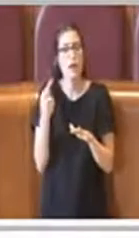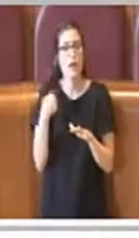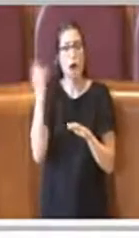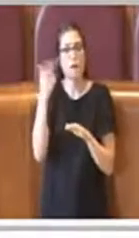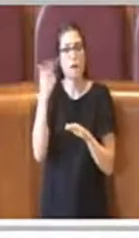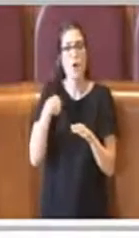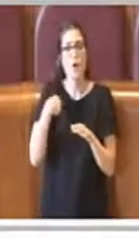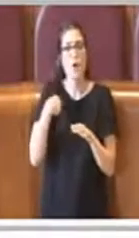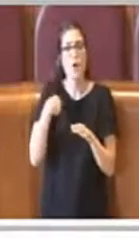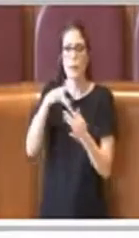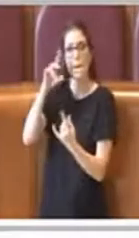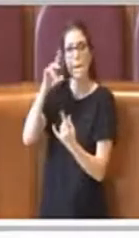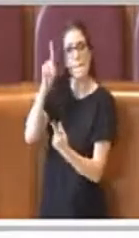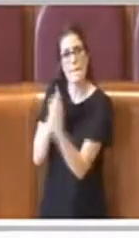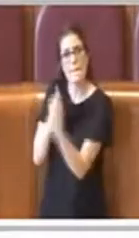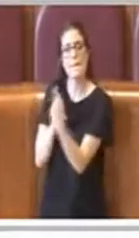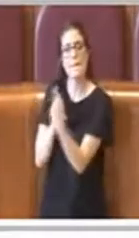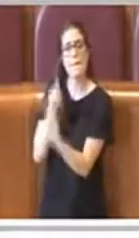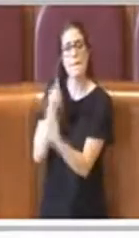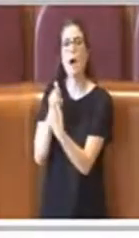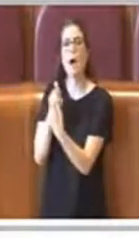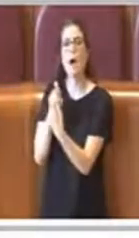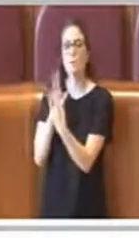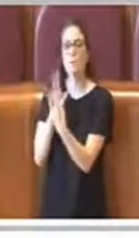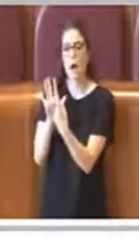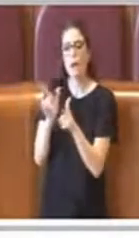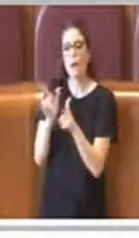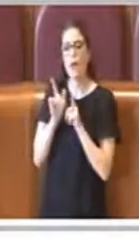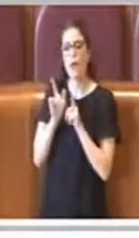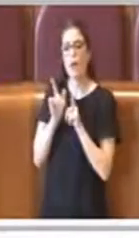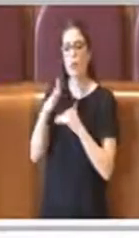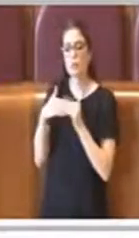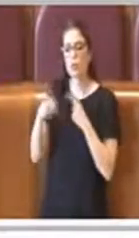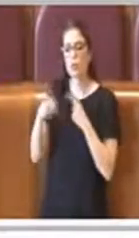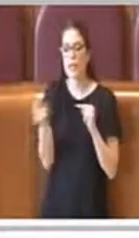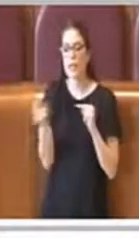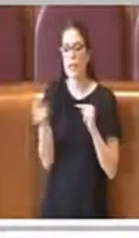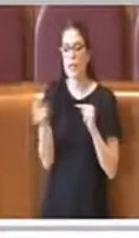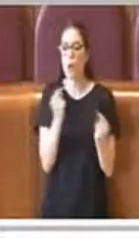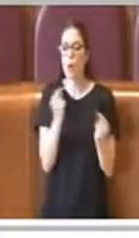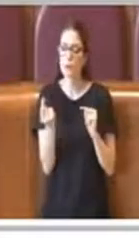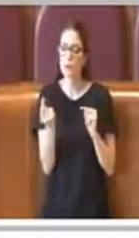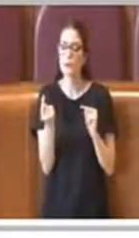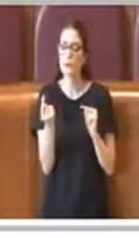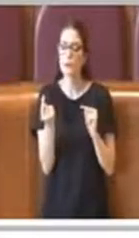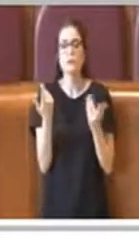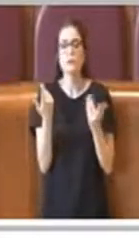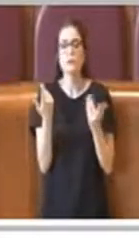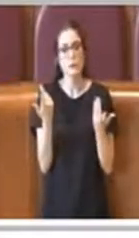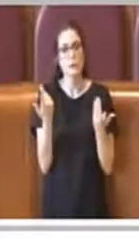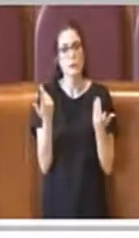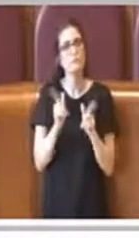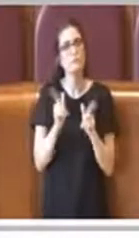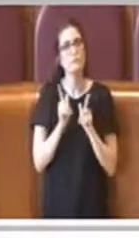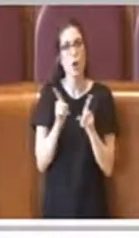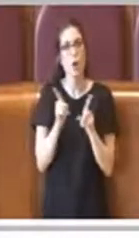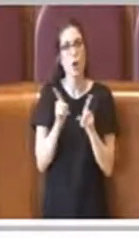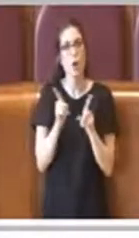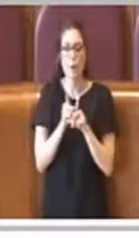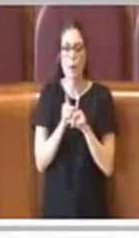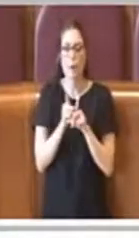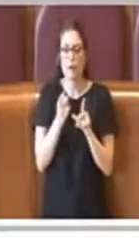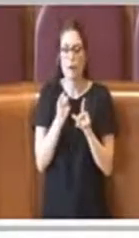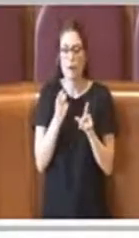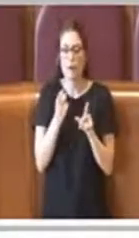confronto a volte acceso, anche animato, ma veramente costruttivo e questo dialogo mi ha poi portato a